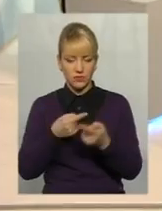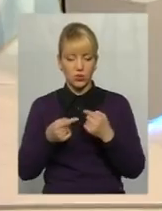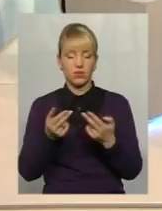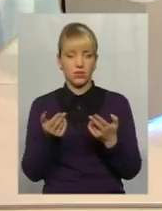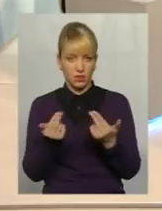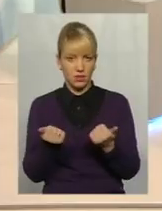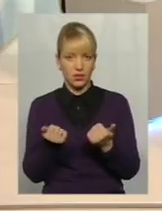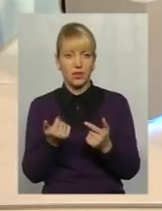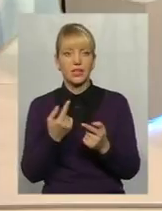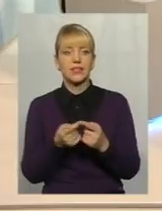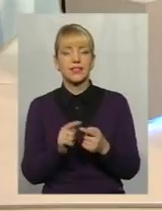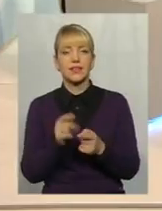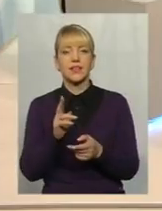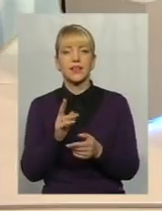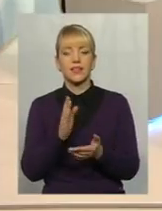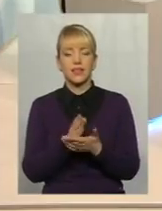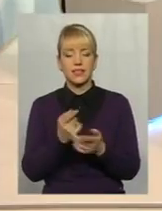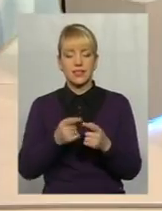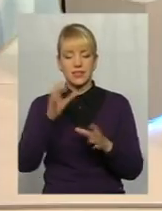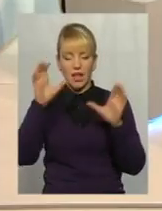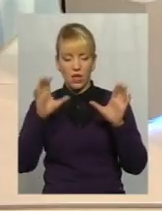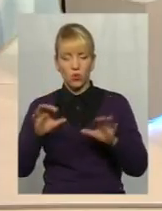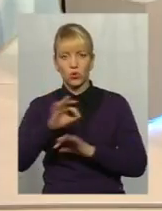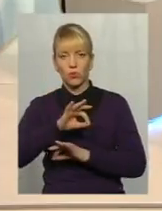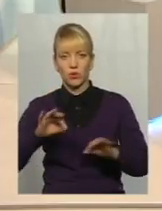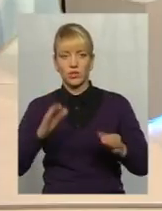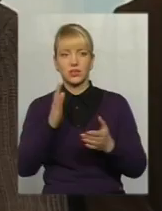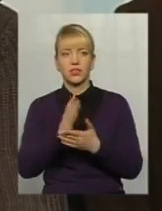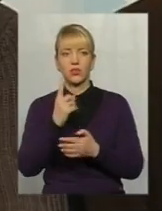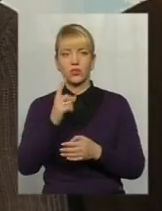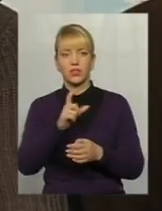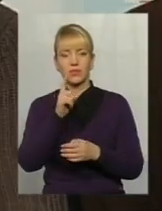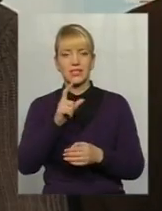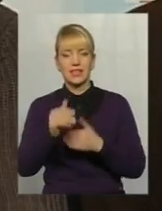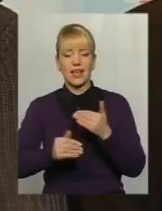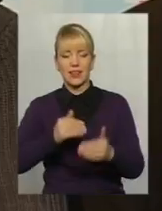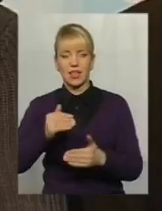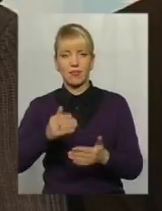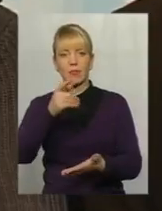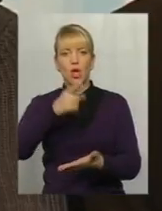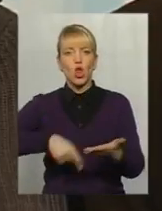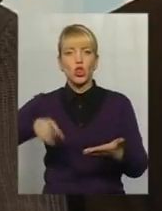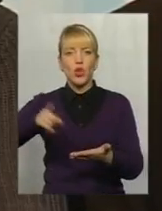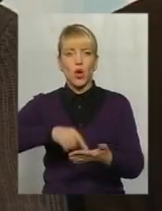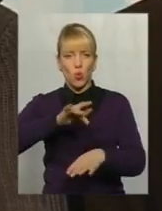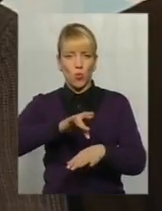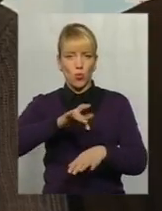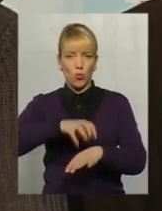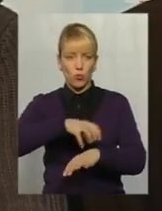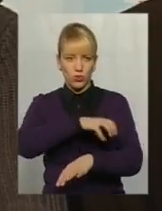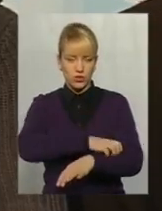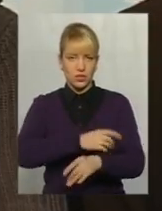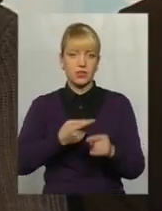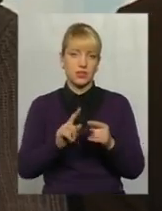законопроект є одним з етапів декомунізації. Згадаємо, вона почалася ще в 90-х